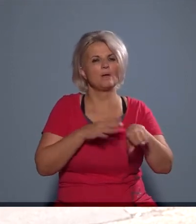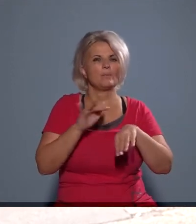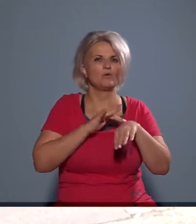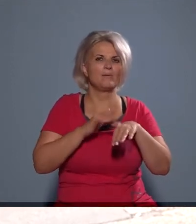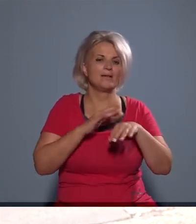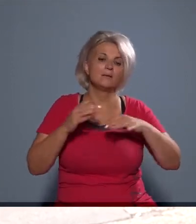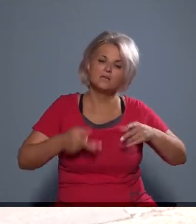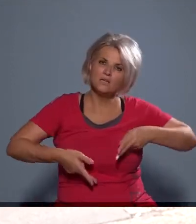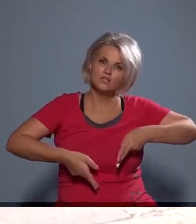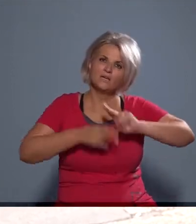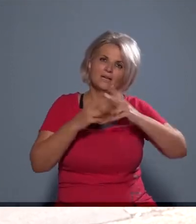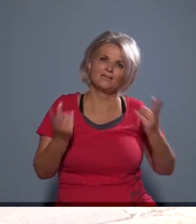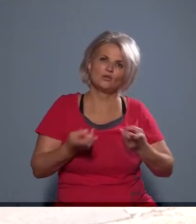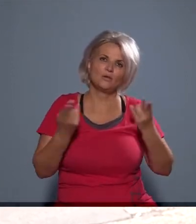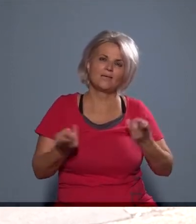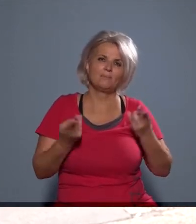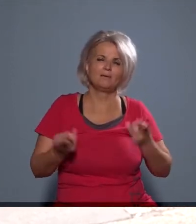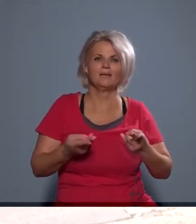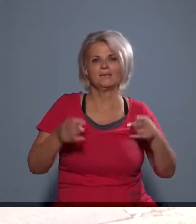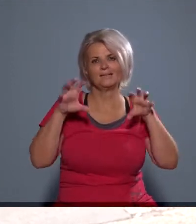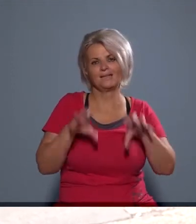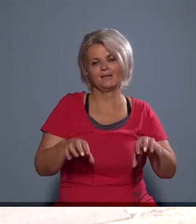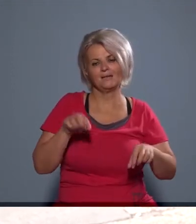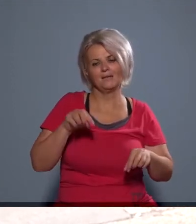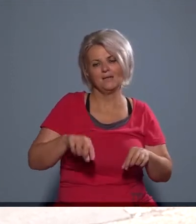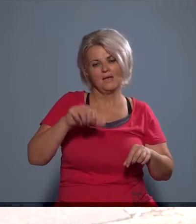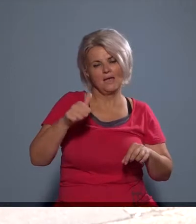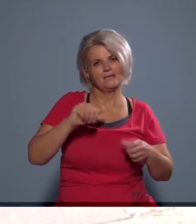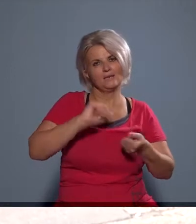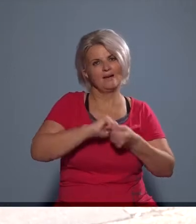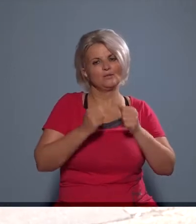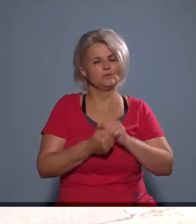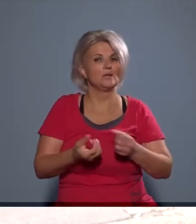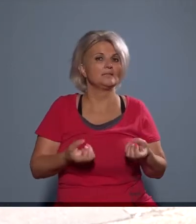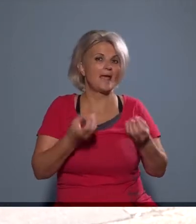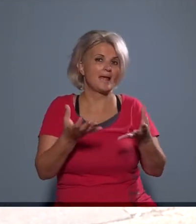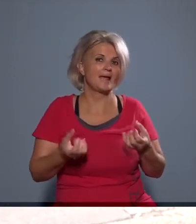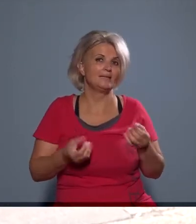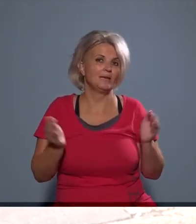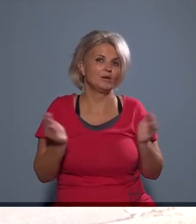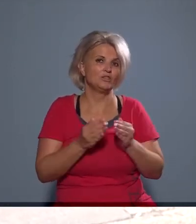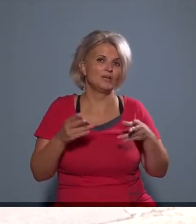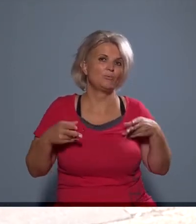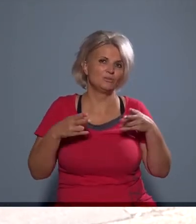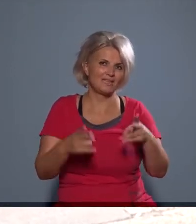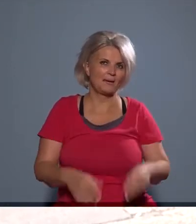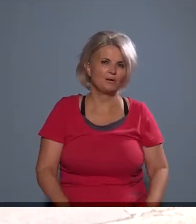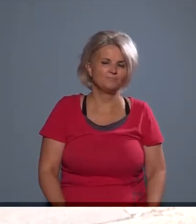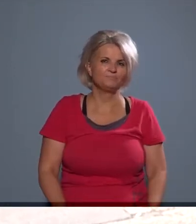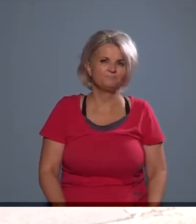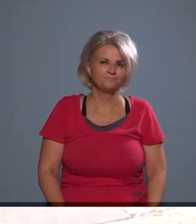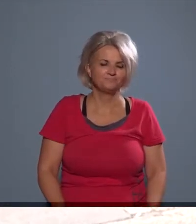segíteni, próbálják könnyíteni, és ennek az egyik változata az, hogy engedik az ilyen kisebb utcában.